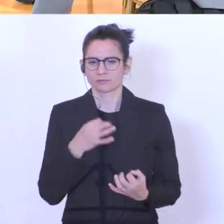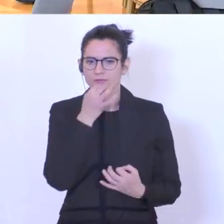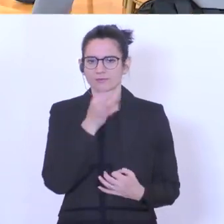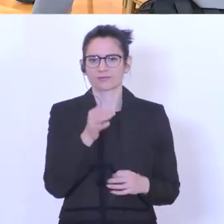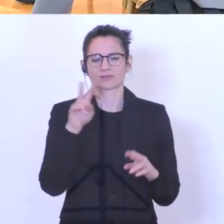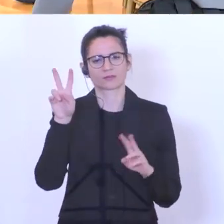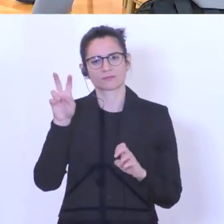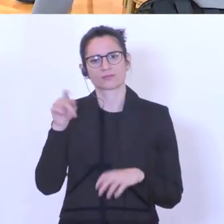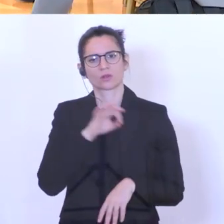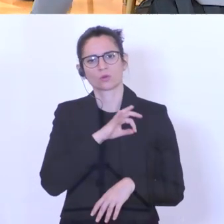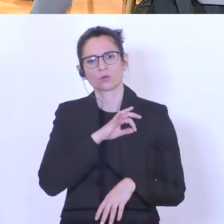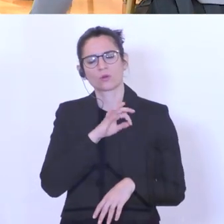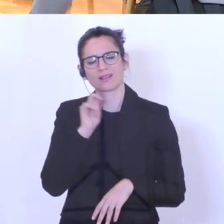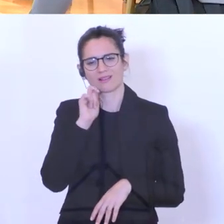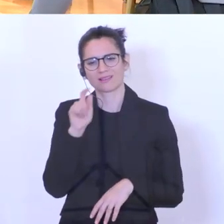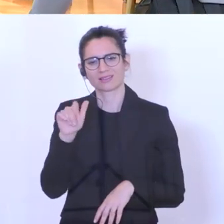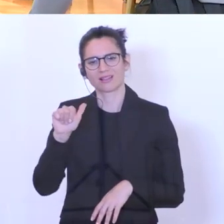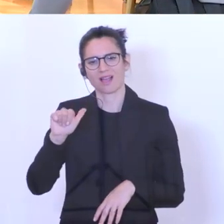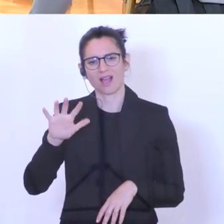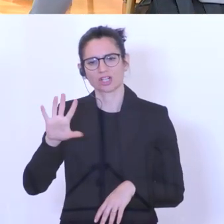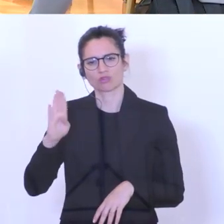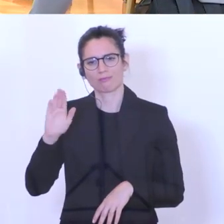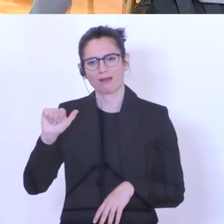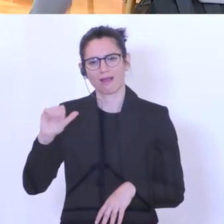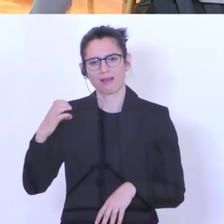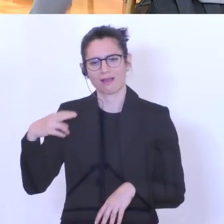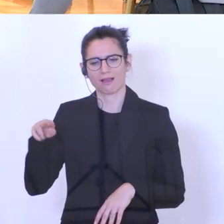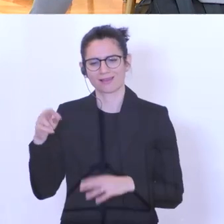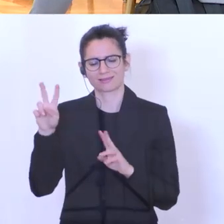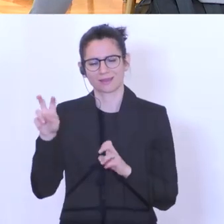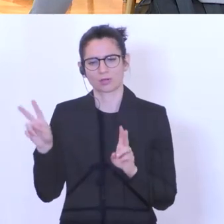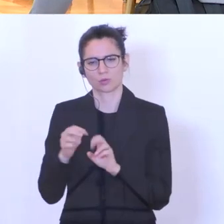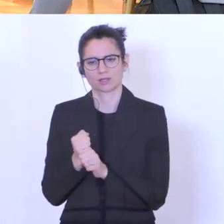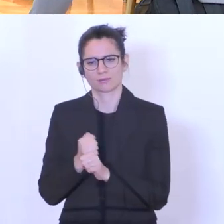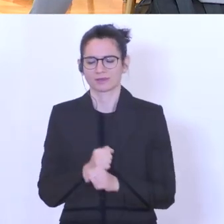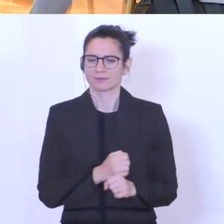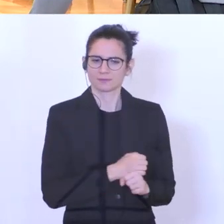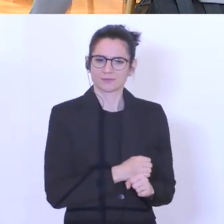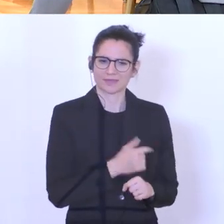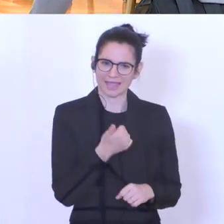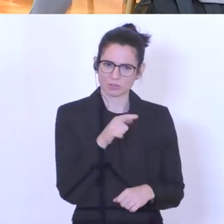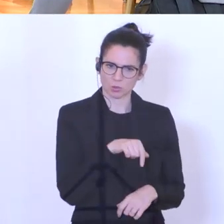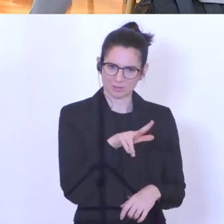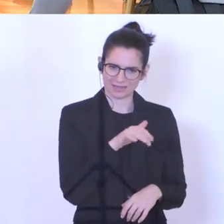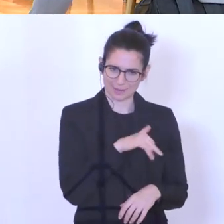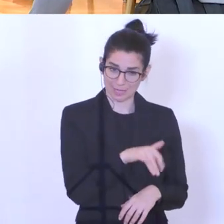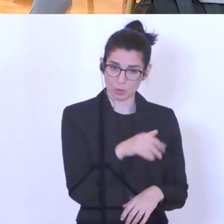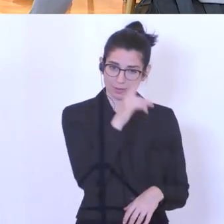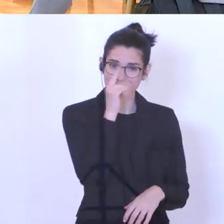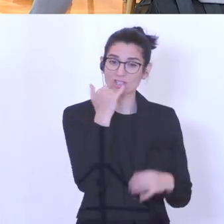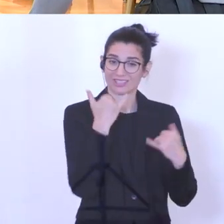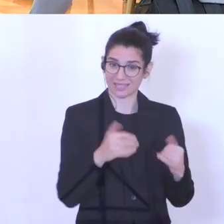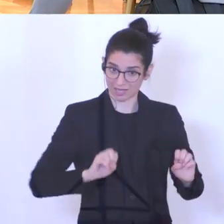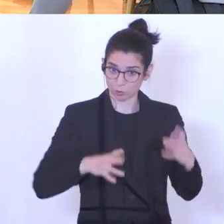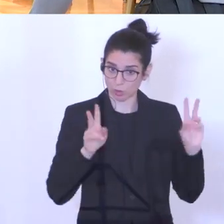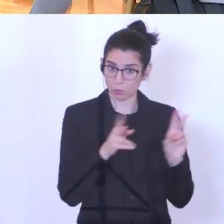Ministerin Aschbacher, auch zum Thema Kurzarbeit. Zum einen, wie viele Menschen, wie ist die aktuelle Zahl? Sind es 1,3 Millionen Menschen, die